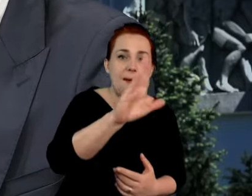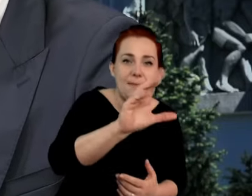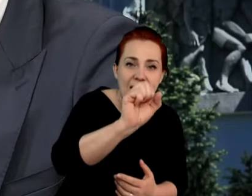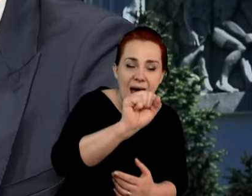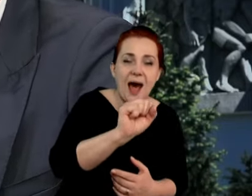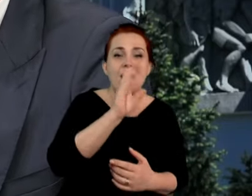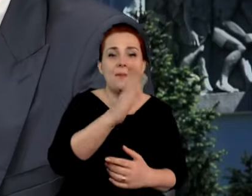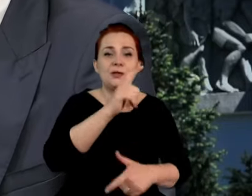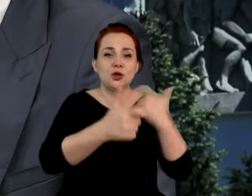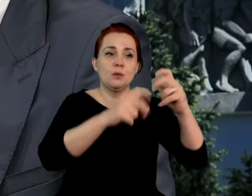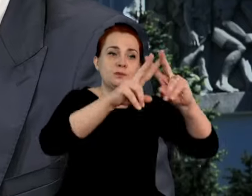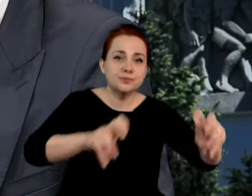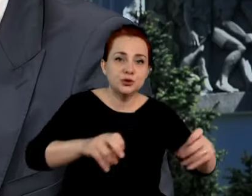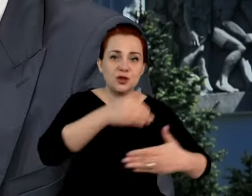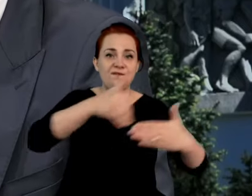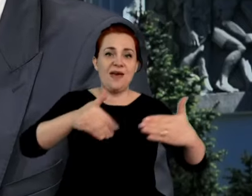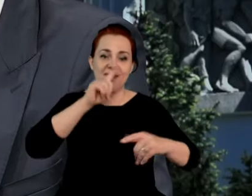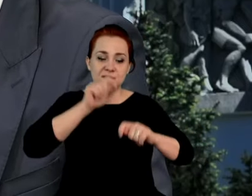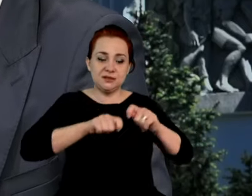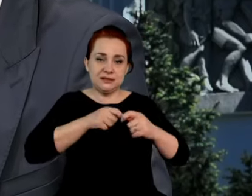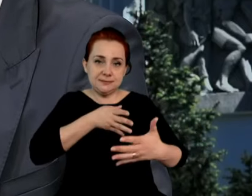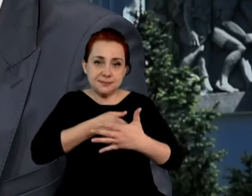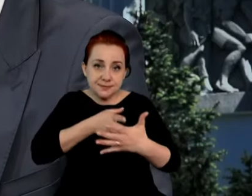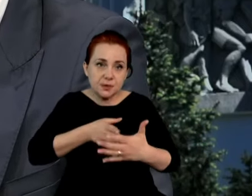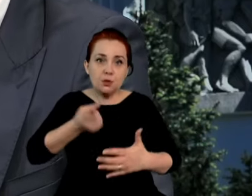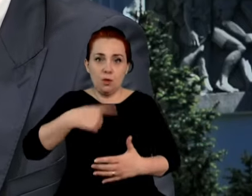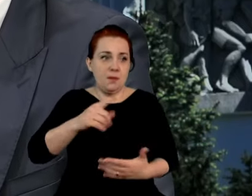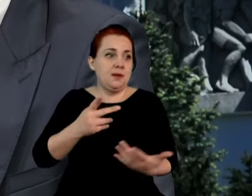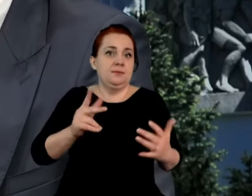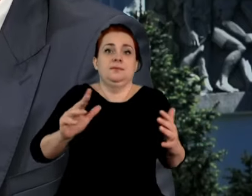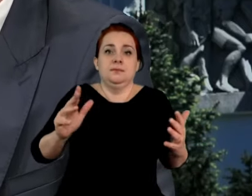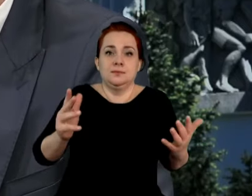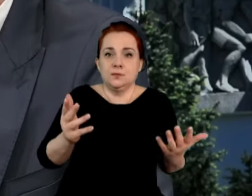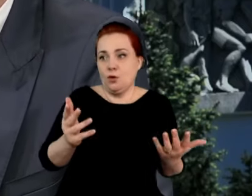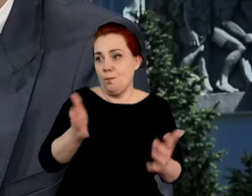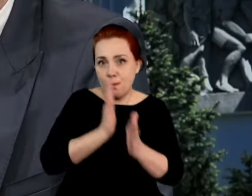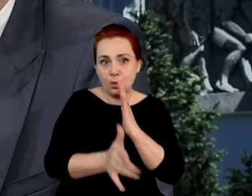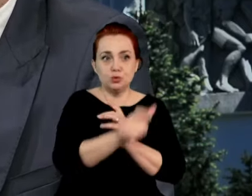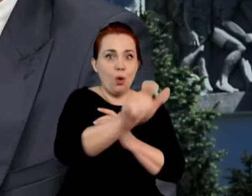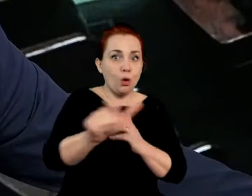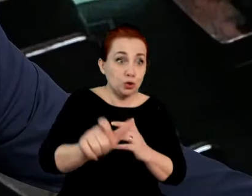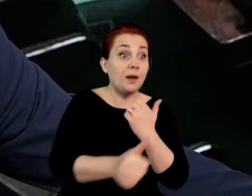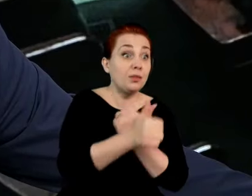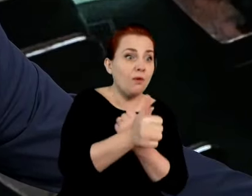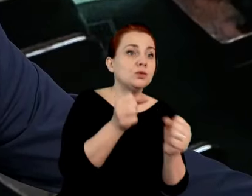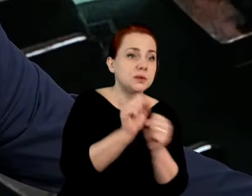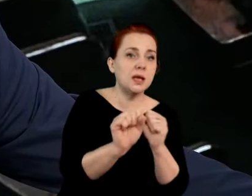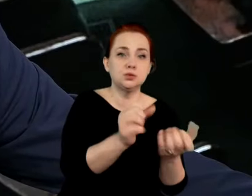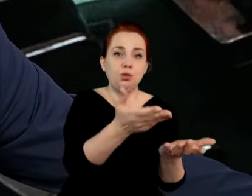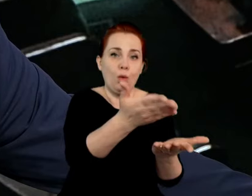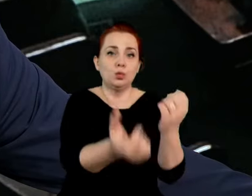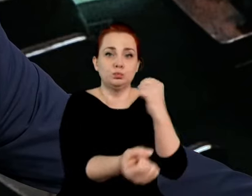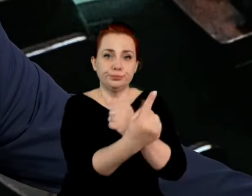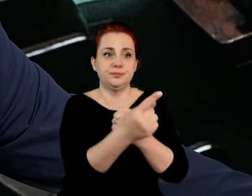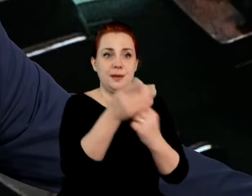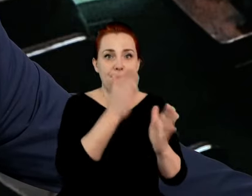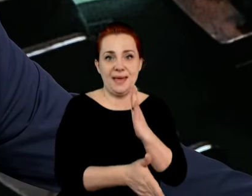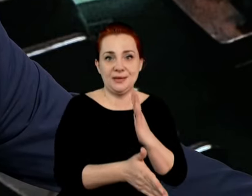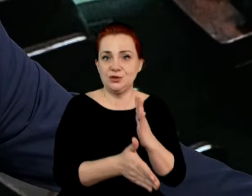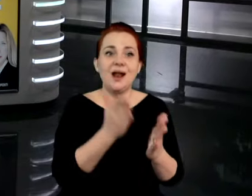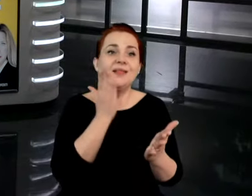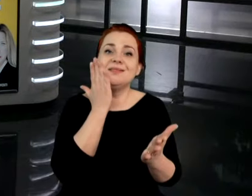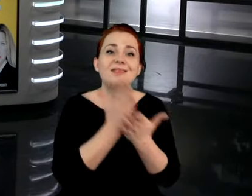ramach wewnętrznego audytu, to my do tego podchodzimy w taki sposób, że oczywiście takie osoby wtedy będą ponosiły konsekwencje. Ale pan wybaczy, nie tylko na bazie